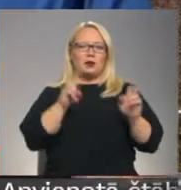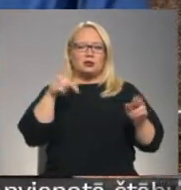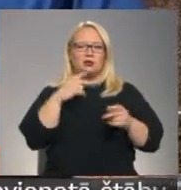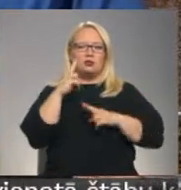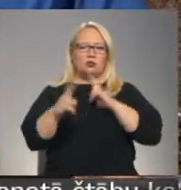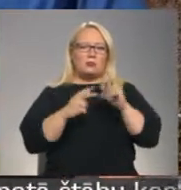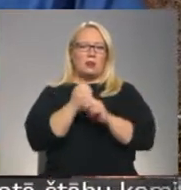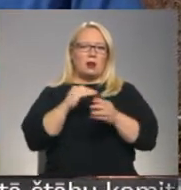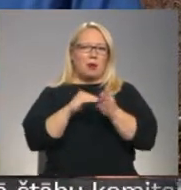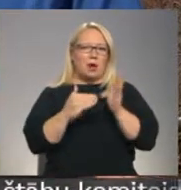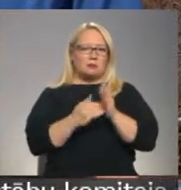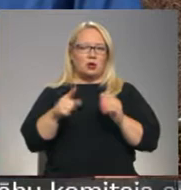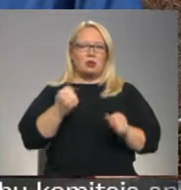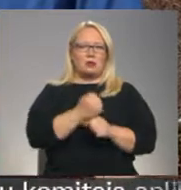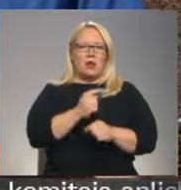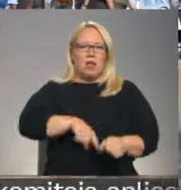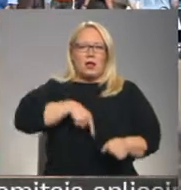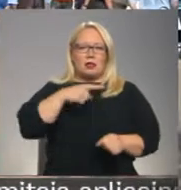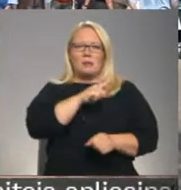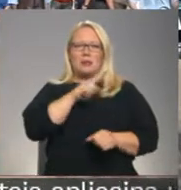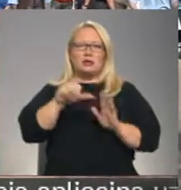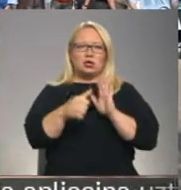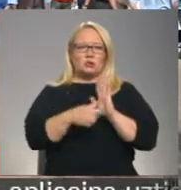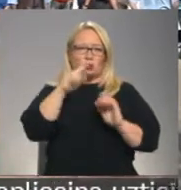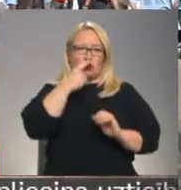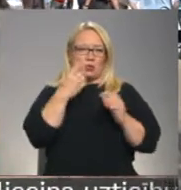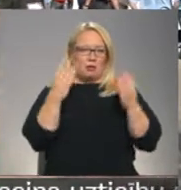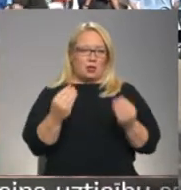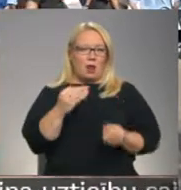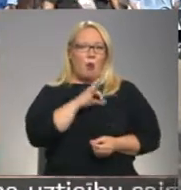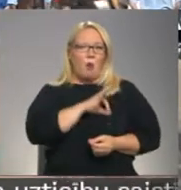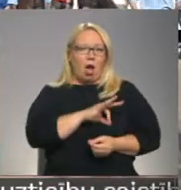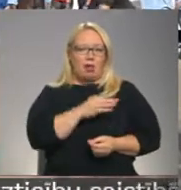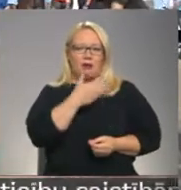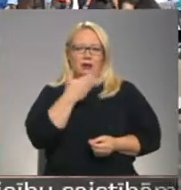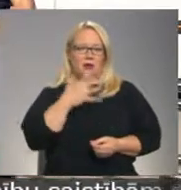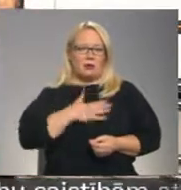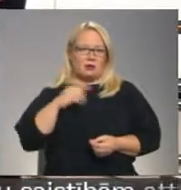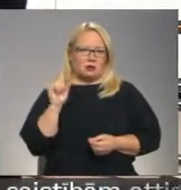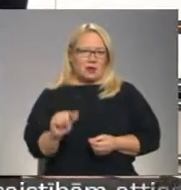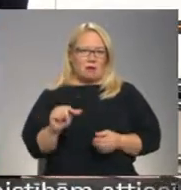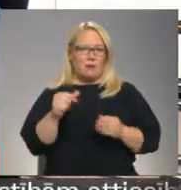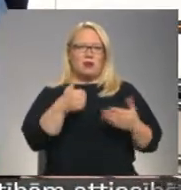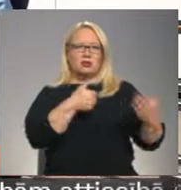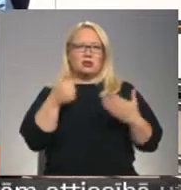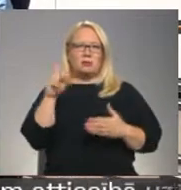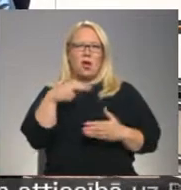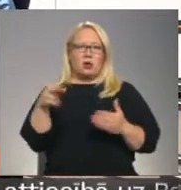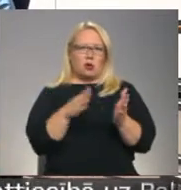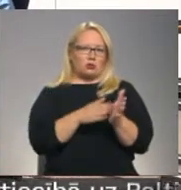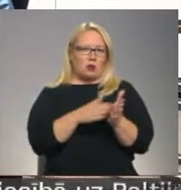apstākļiem, jo strādā garas mājiņas līdz pat 16 stundām dienā, un atalgojums viņa prāti ir nesamērīgi zems – ap 600 eiro uz rokas.